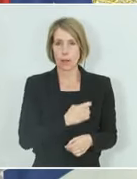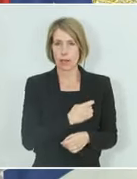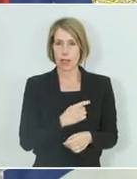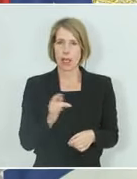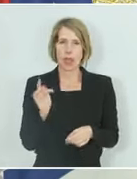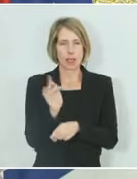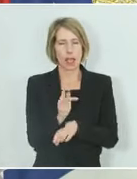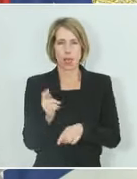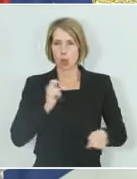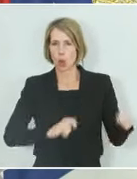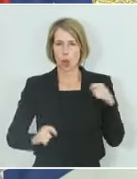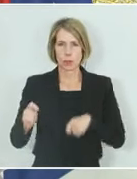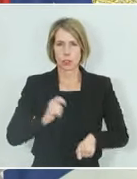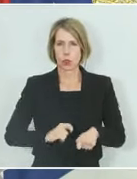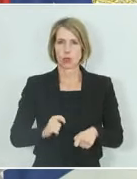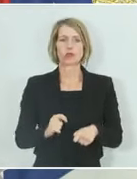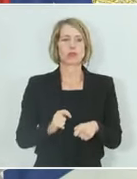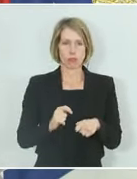Bekenntnis zur Rechtsstaatlichkeit.